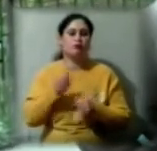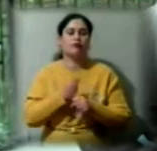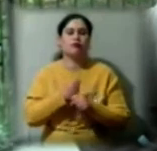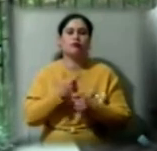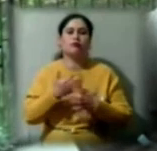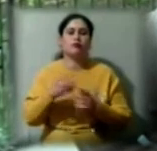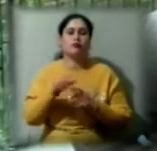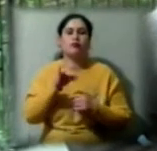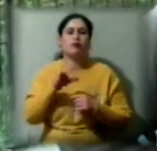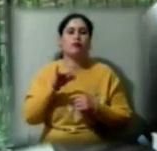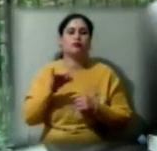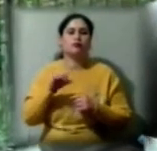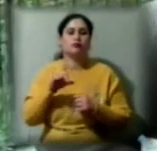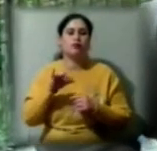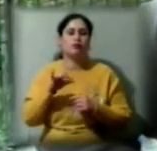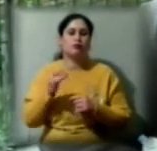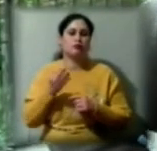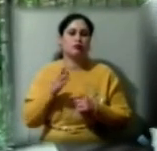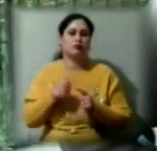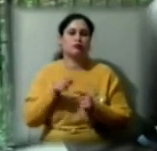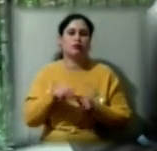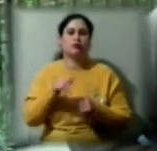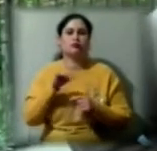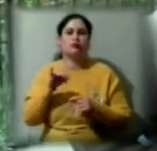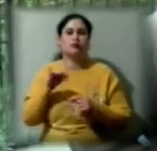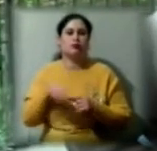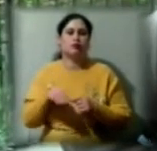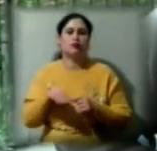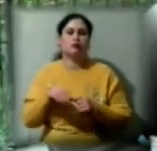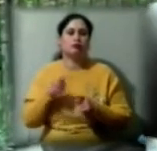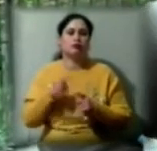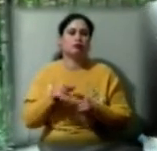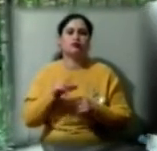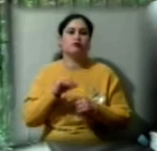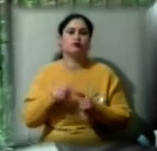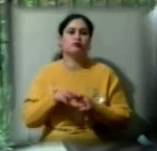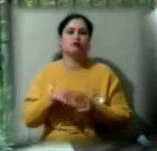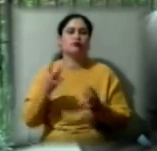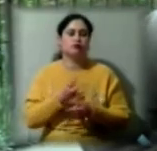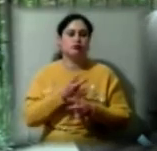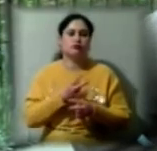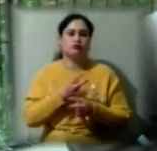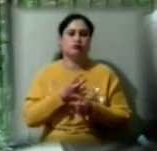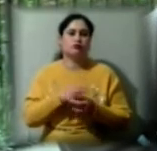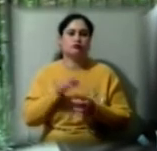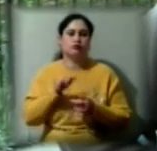колекція, є тракоти, власне кажучи, все, що потрібно і можна знайти на таких пам'ятниках,